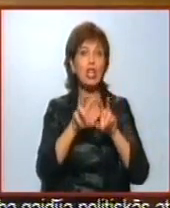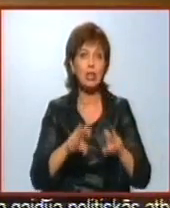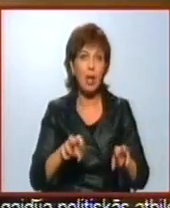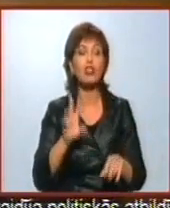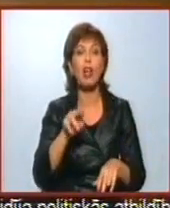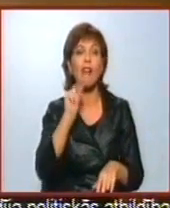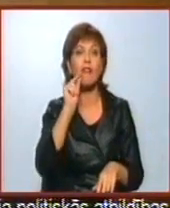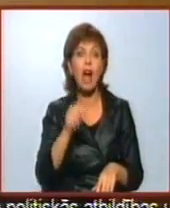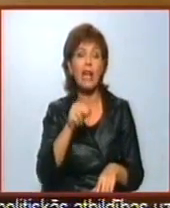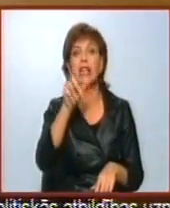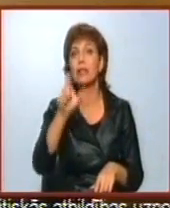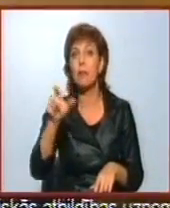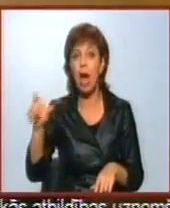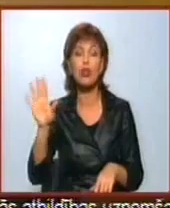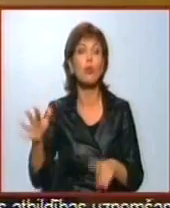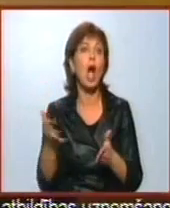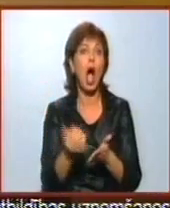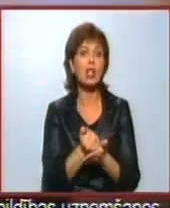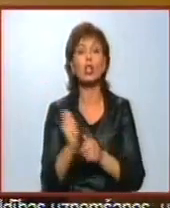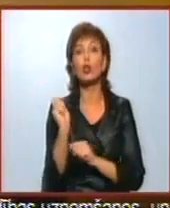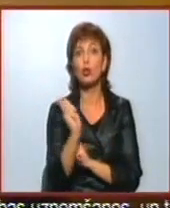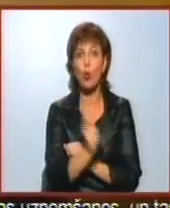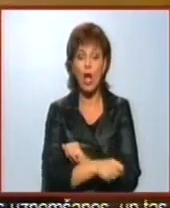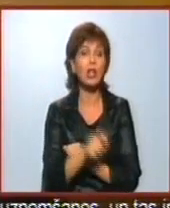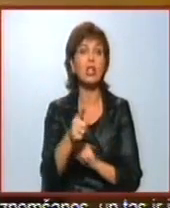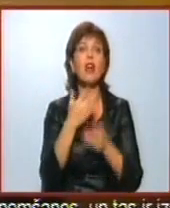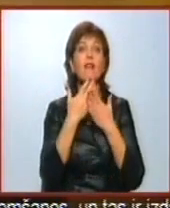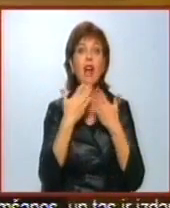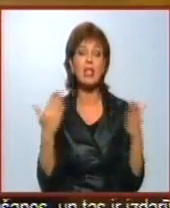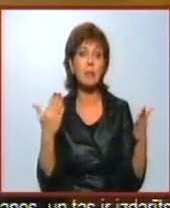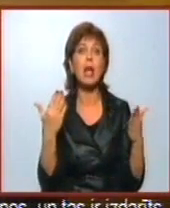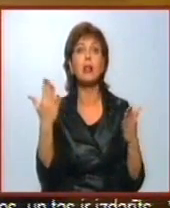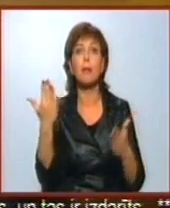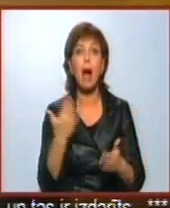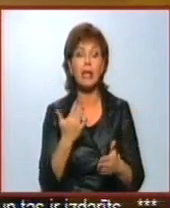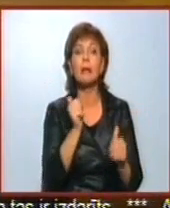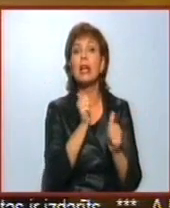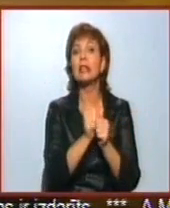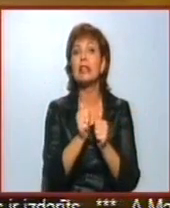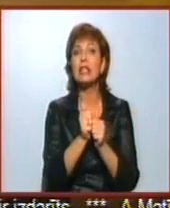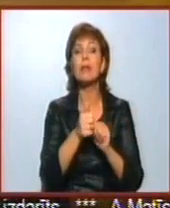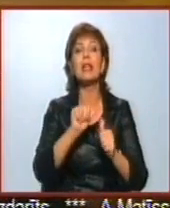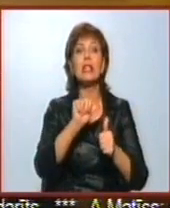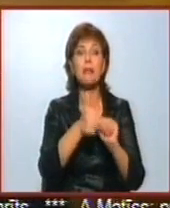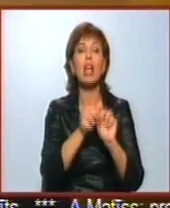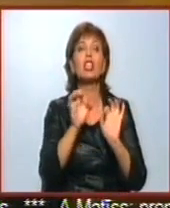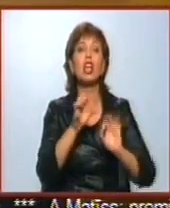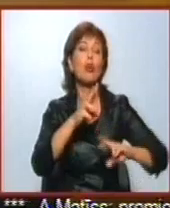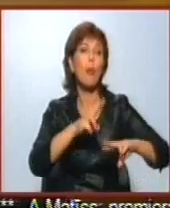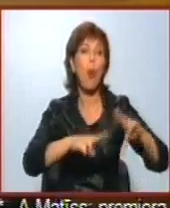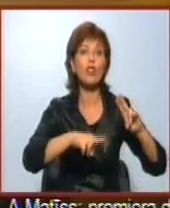vainīgas personas tiktu atrast un sodīts, un, izbeidzot, panākt sistēmiskas izmaiņas būvniecības nozēm.